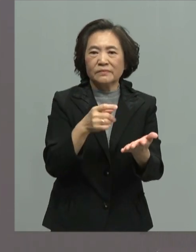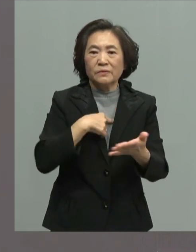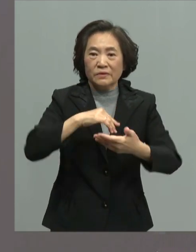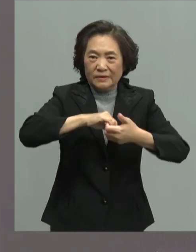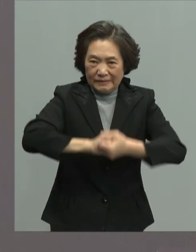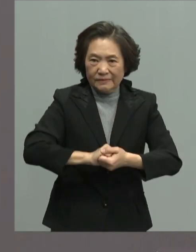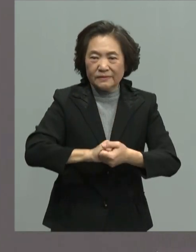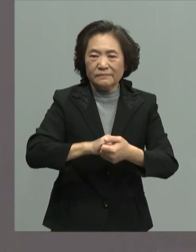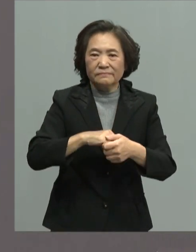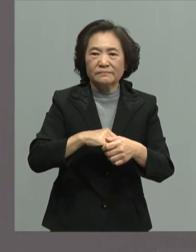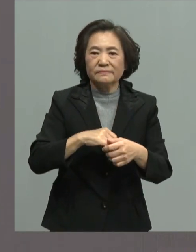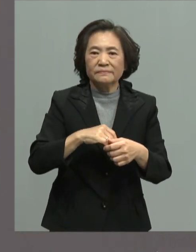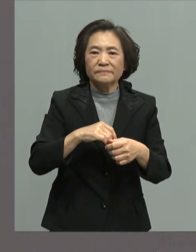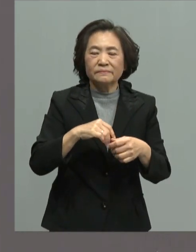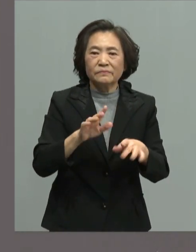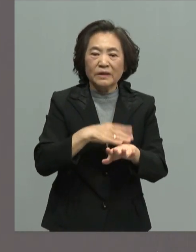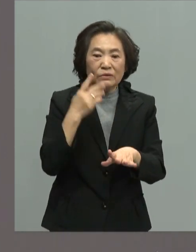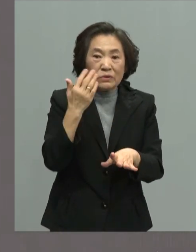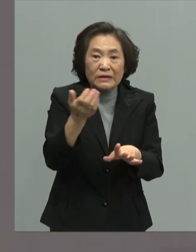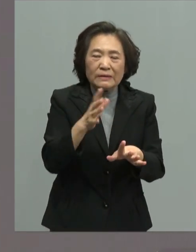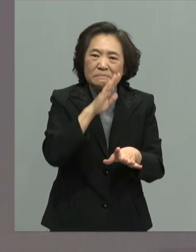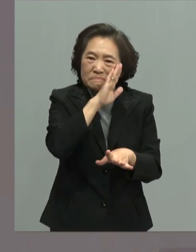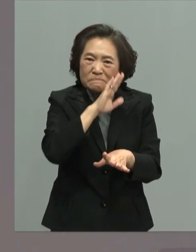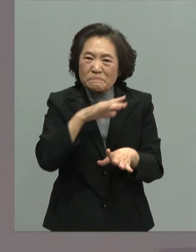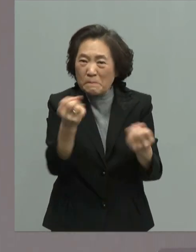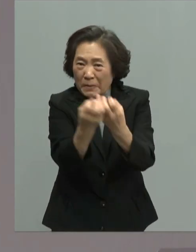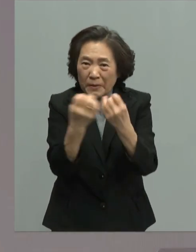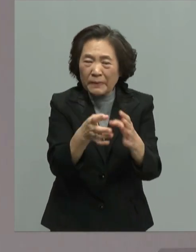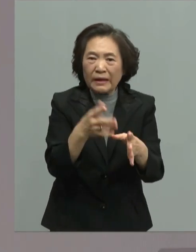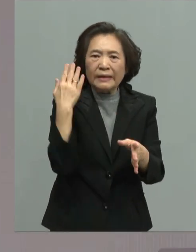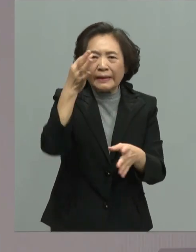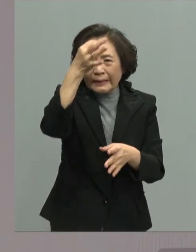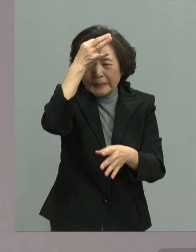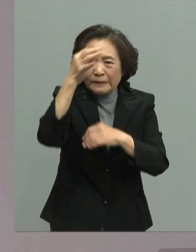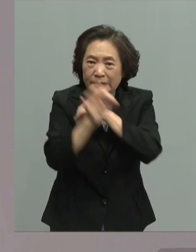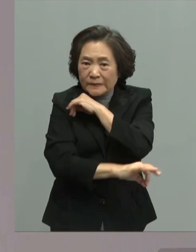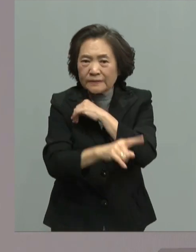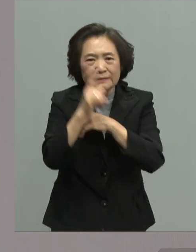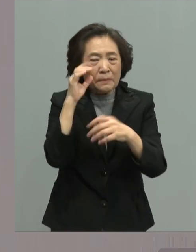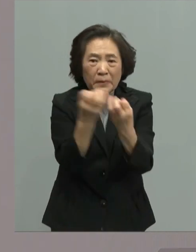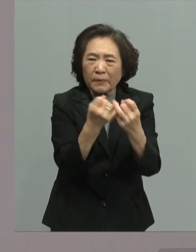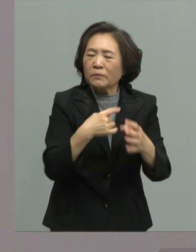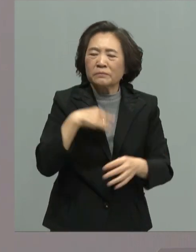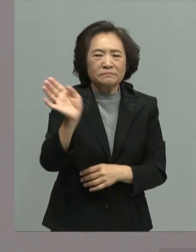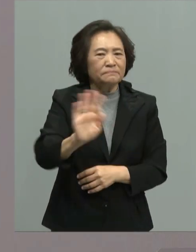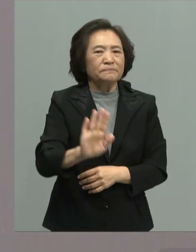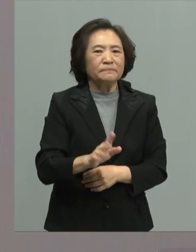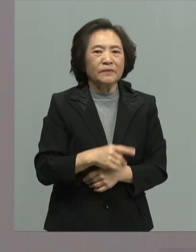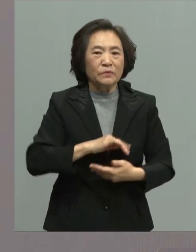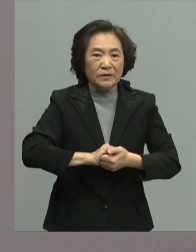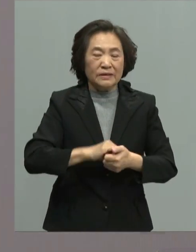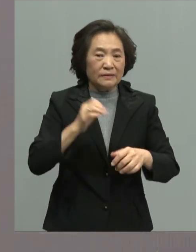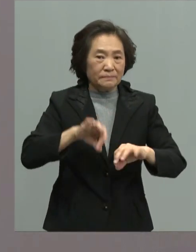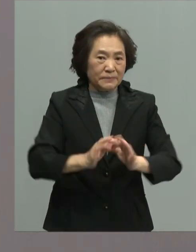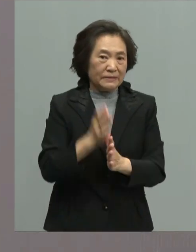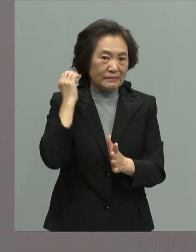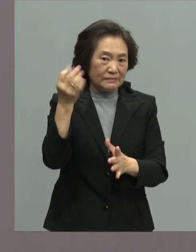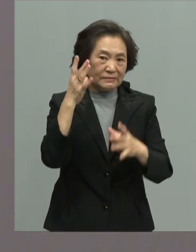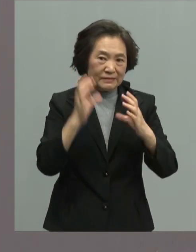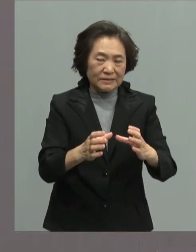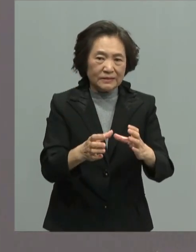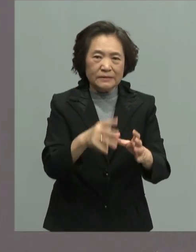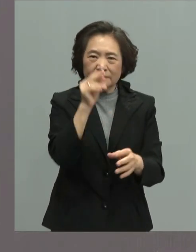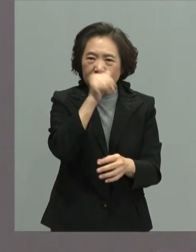绝对不会容许这些弊案再发生我会用相对的时间成立心得特尊锁